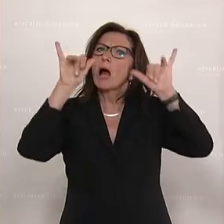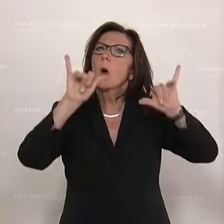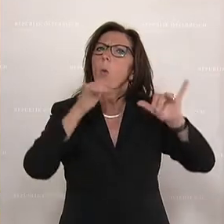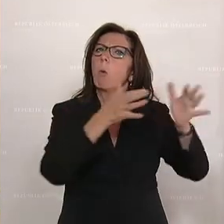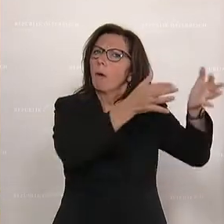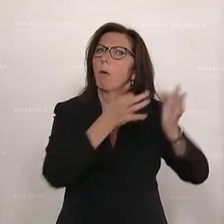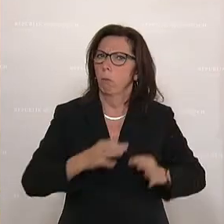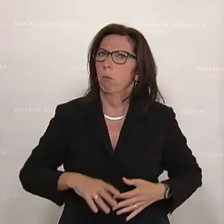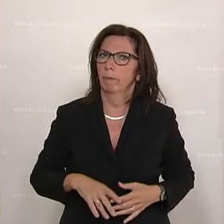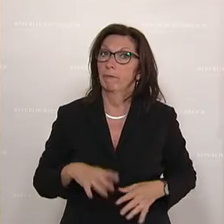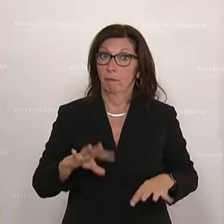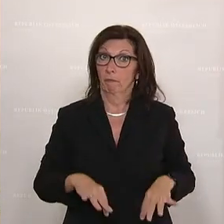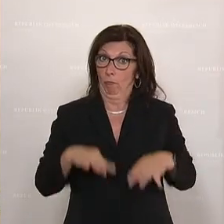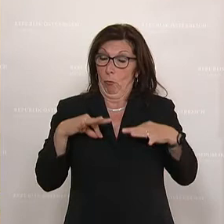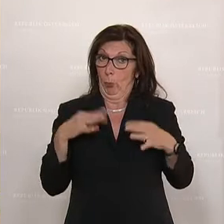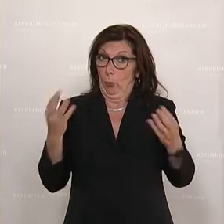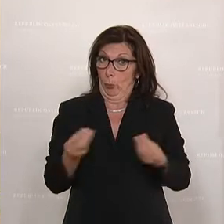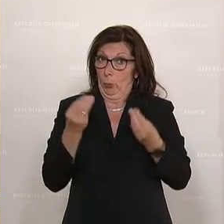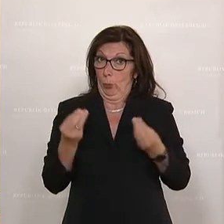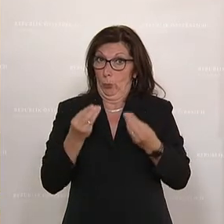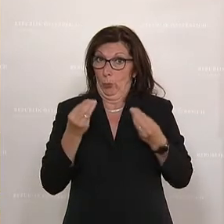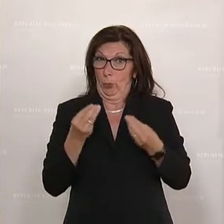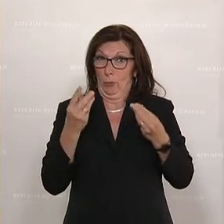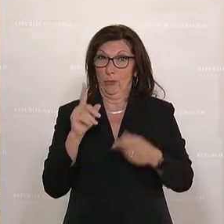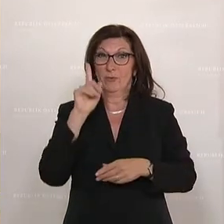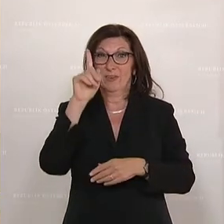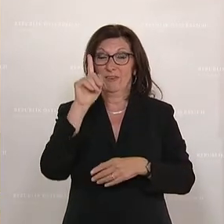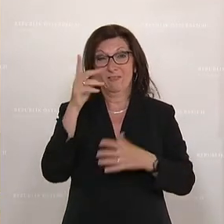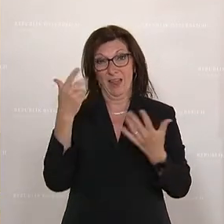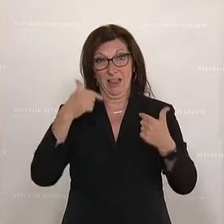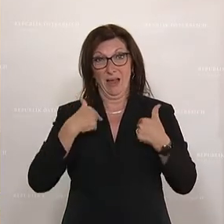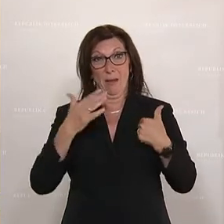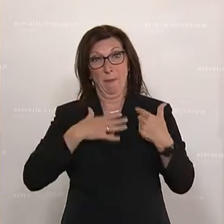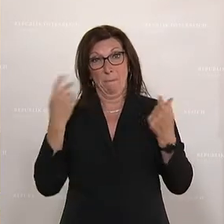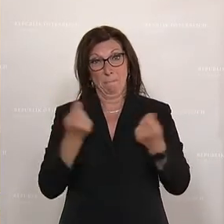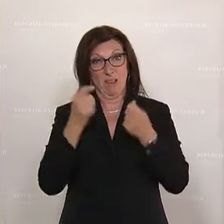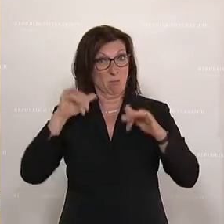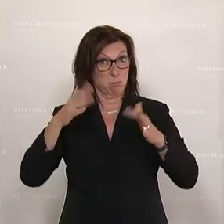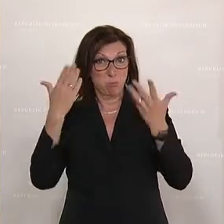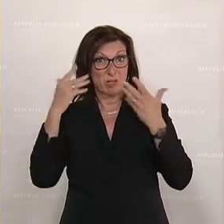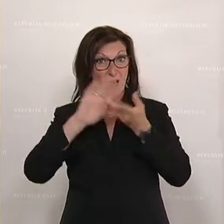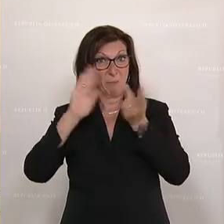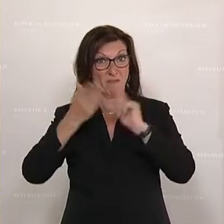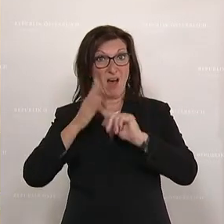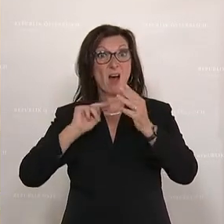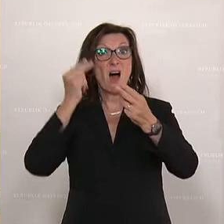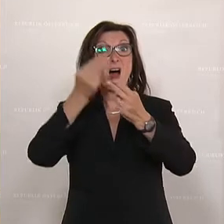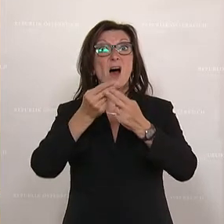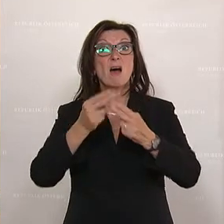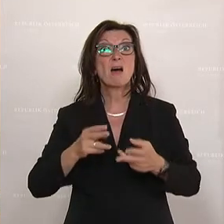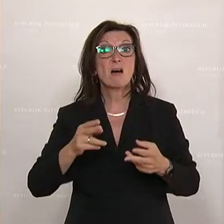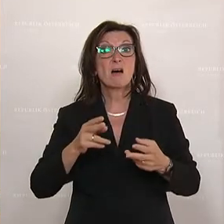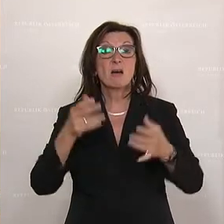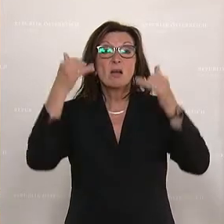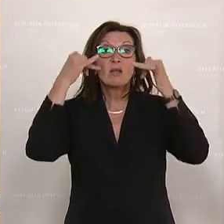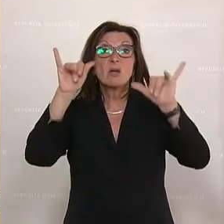Und zwar in der Früh deshalb, weil das die erste Klimawandelanpassung meines Betriebes ist. Die Kühe gehen in der Nacht